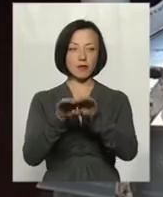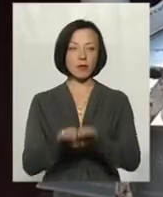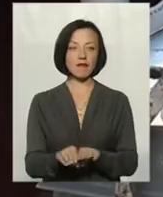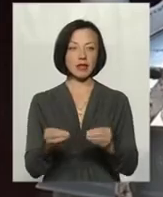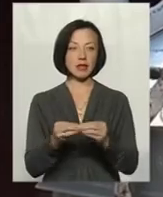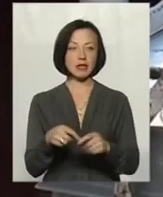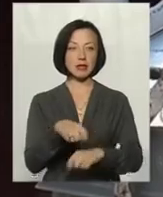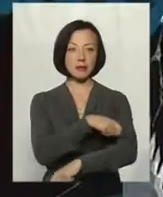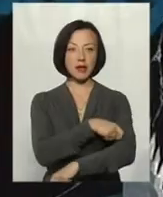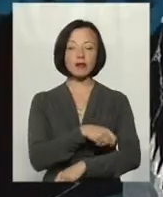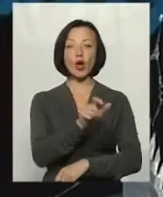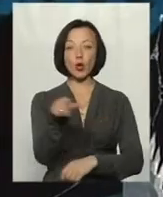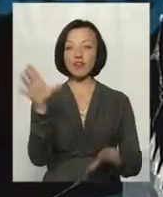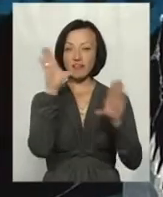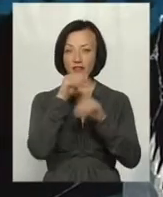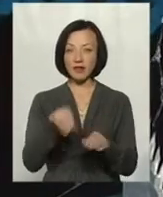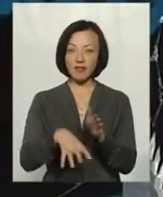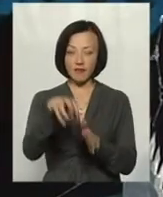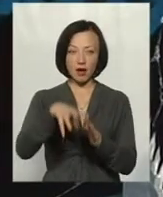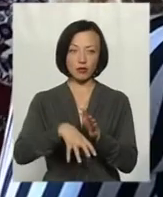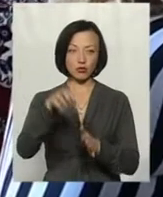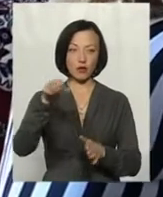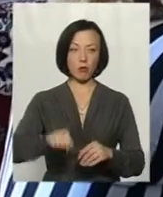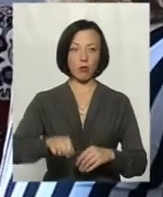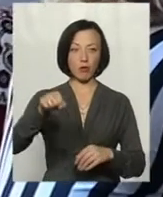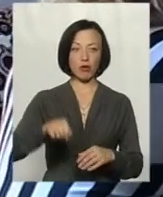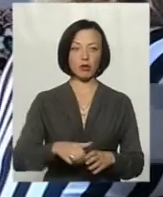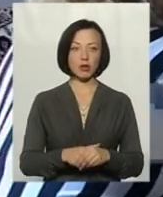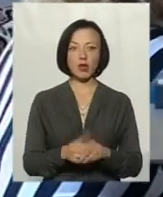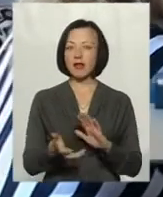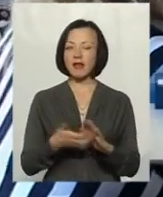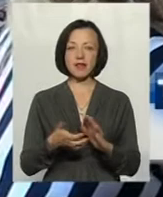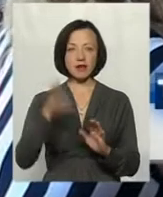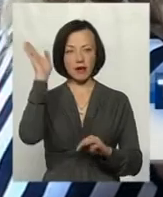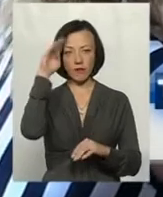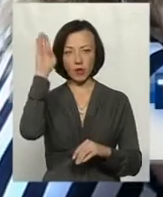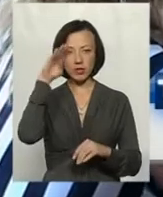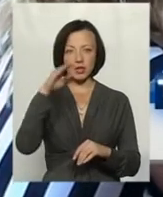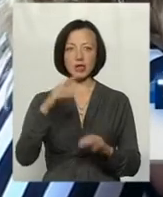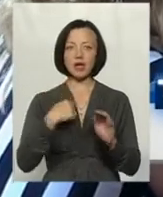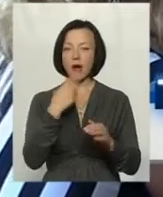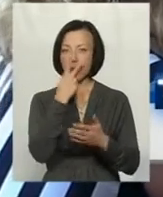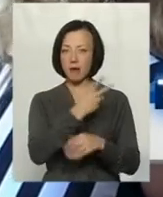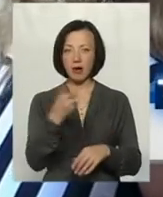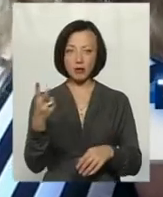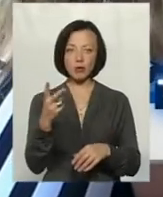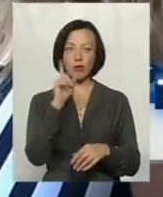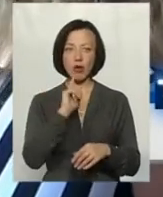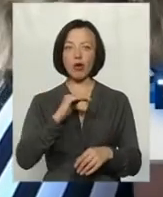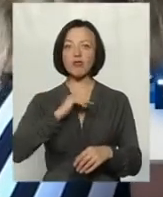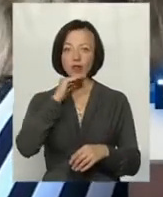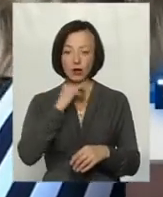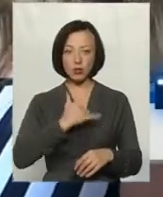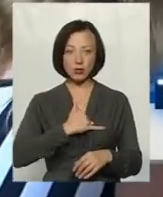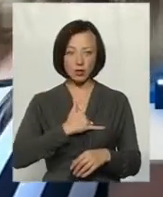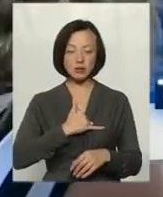метрів, але селянам вдавалося викачувати її помпою. Не вистачає води. Їздять, я бачу, в нас поки вистачає в